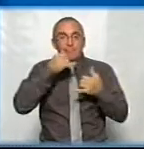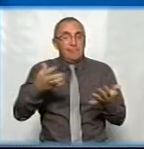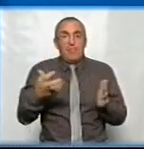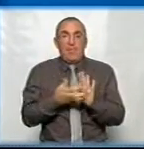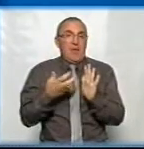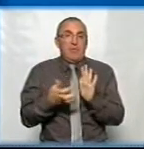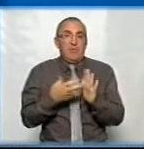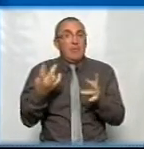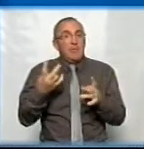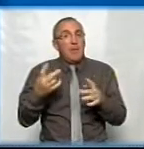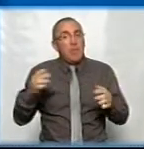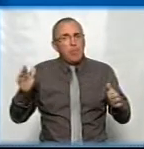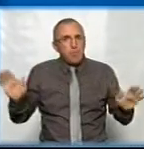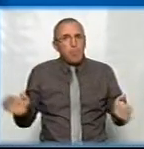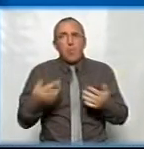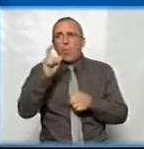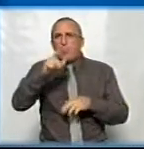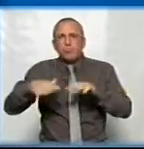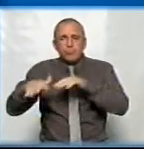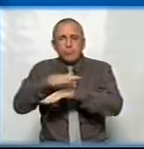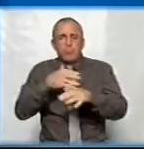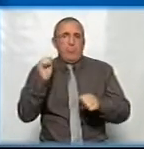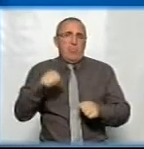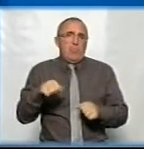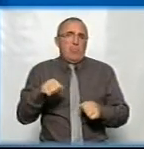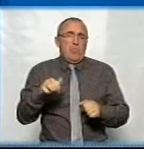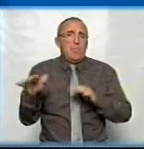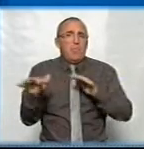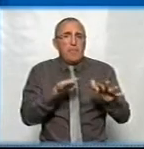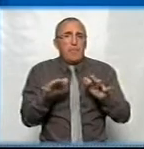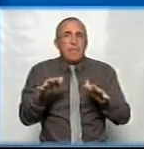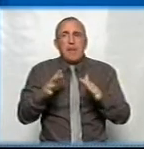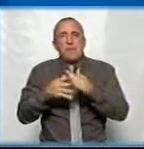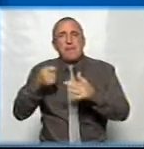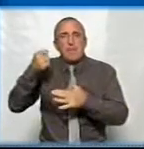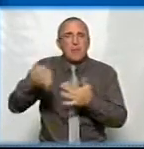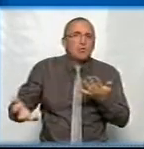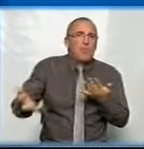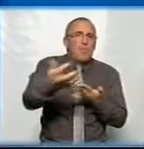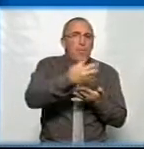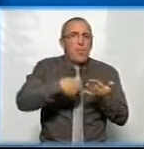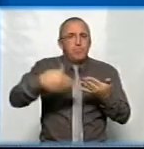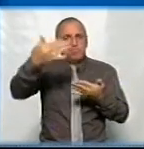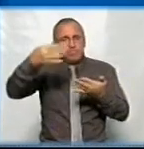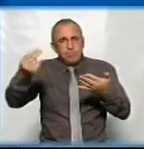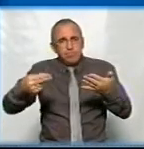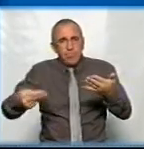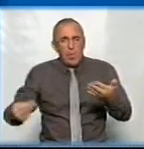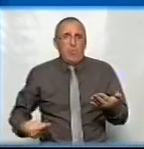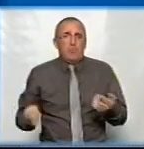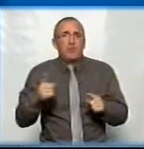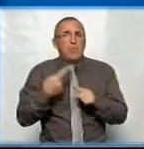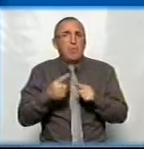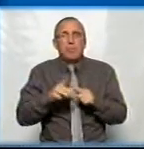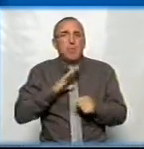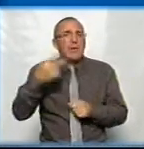недостаточно. Тобто, потрібно підняти більше кількість людей. Возможно, буде процес якоїсь петиції, тобто збори даних, збори підписів, щоб це